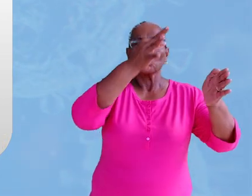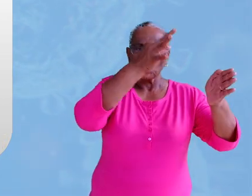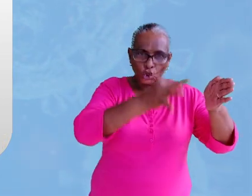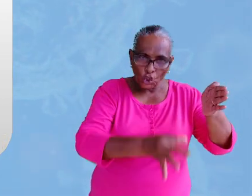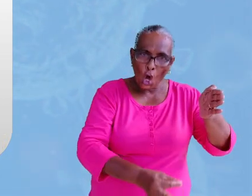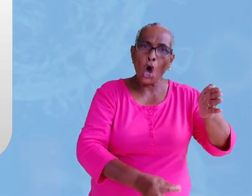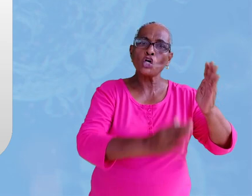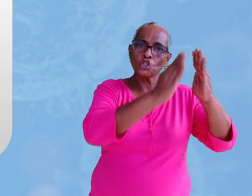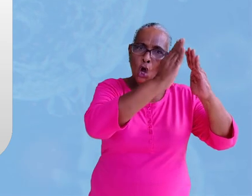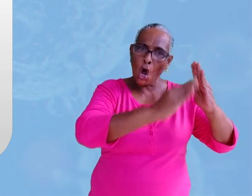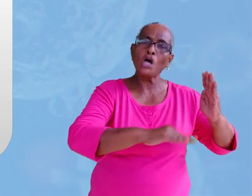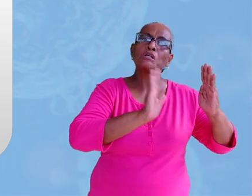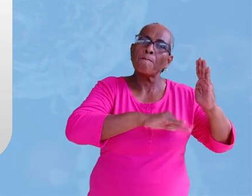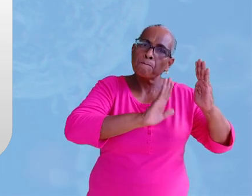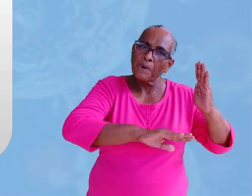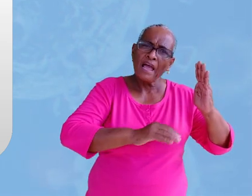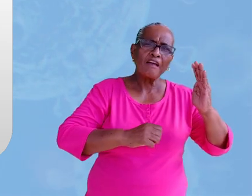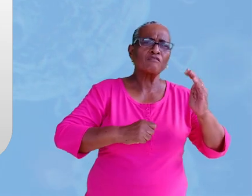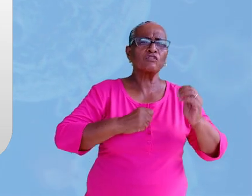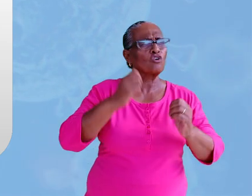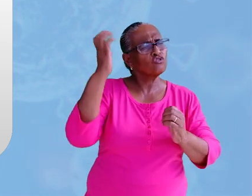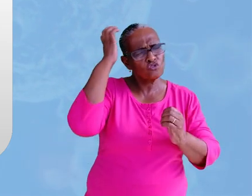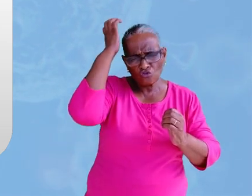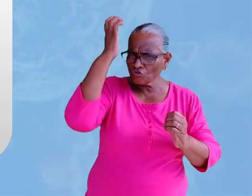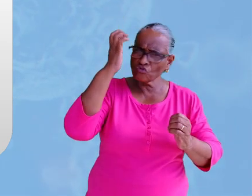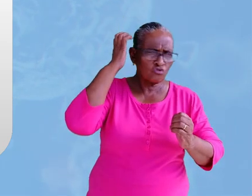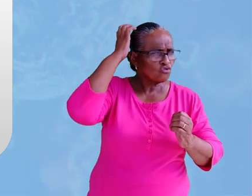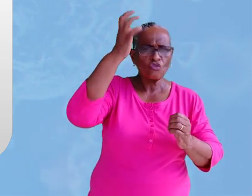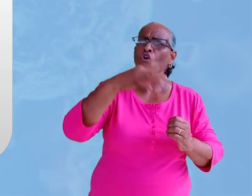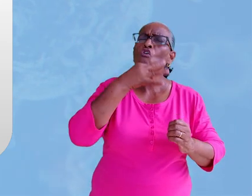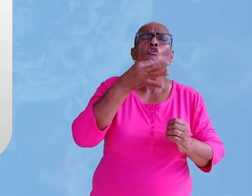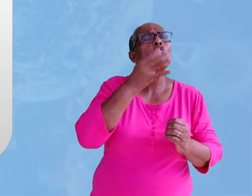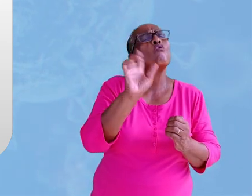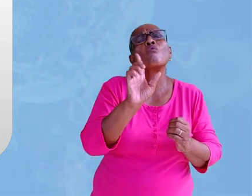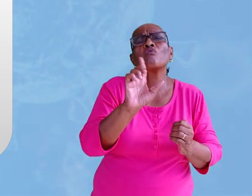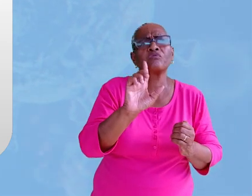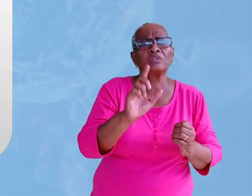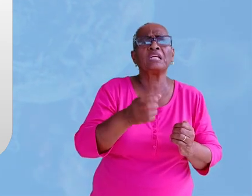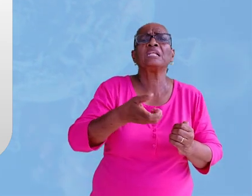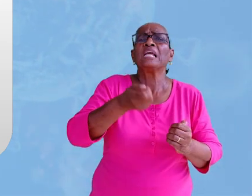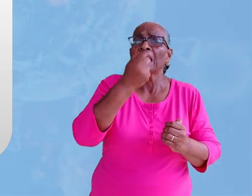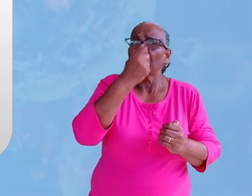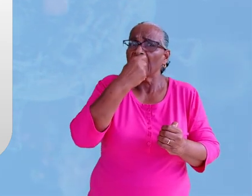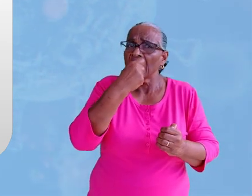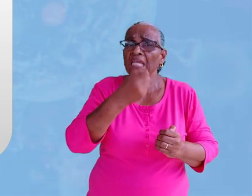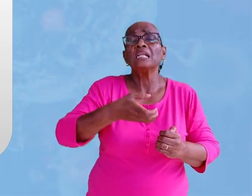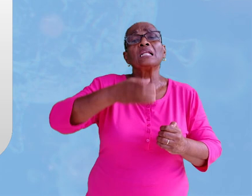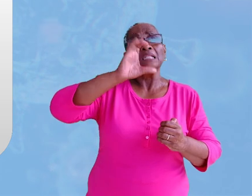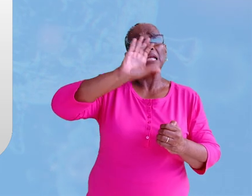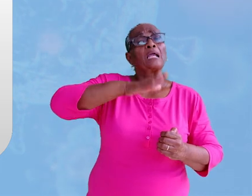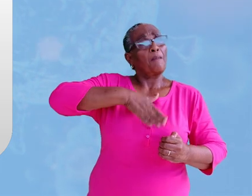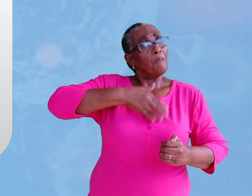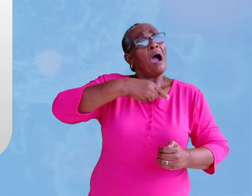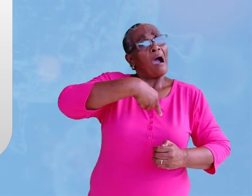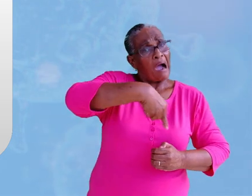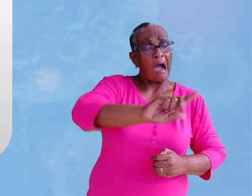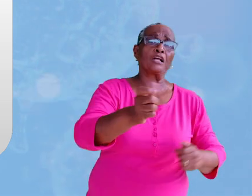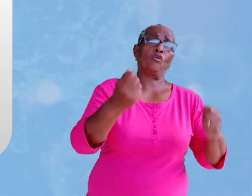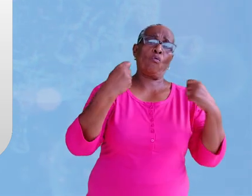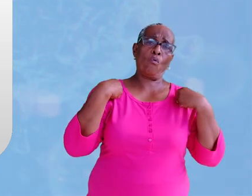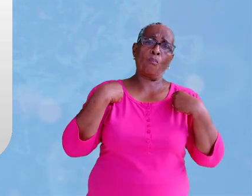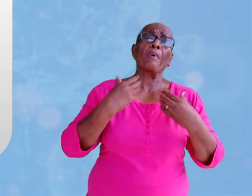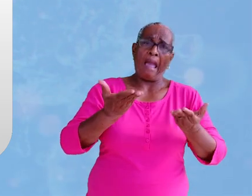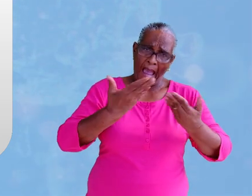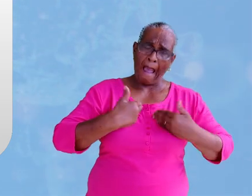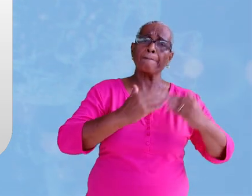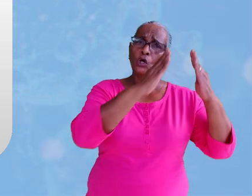blijven maak je geen zorgen dat je geen voedsel eten en drinken mag kopen of zult